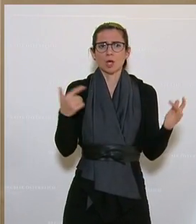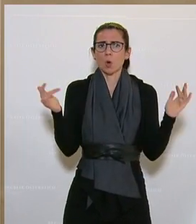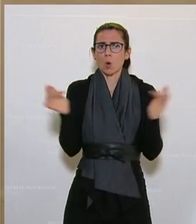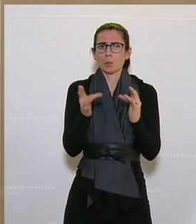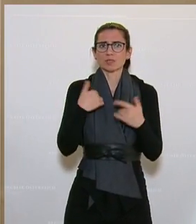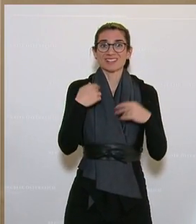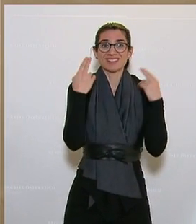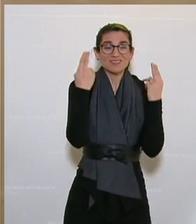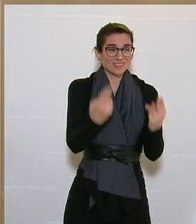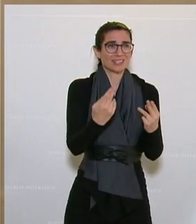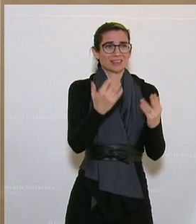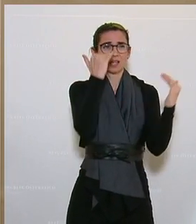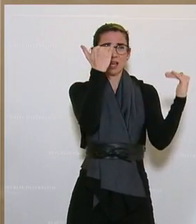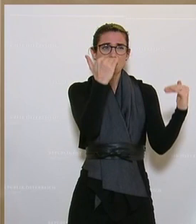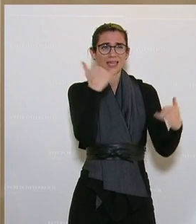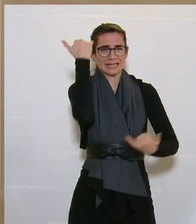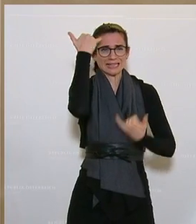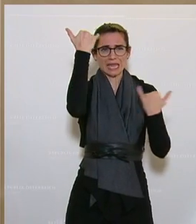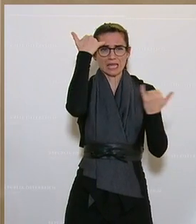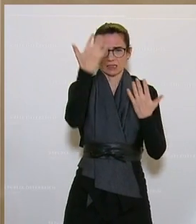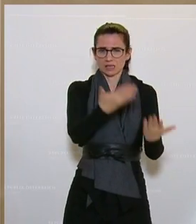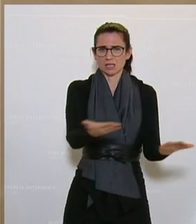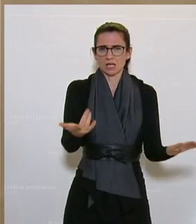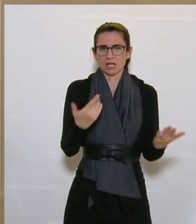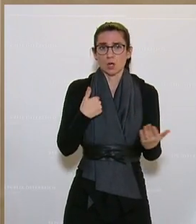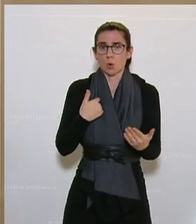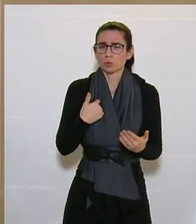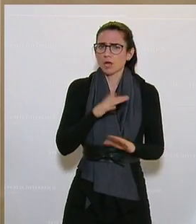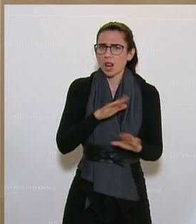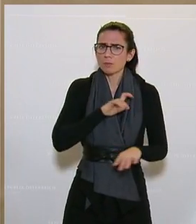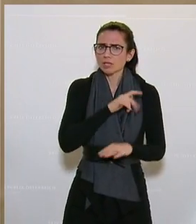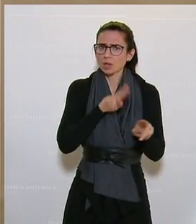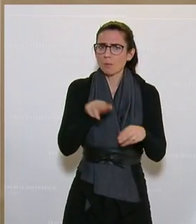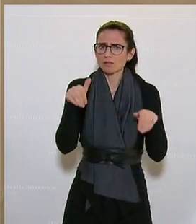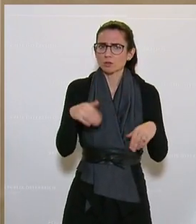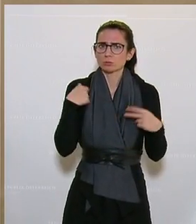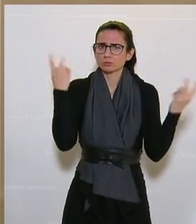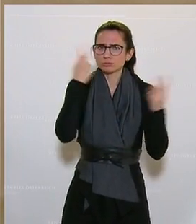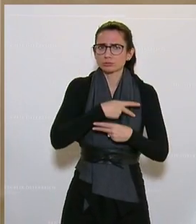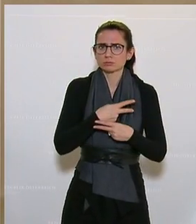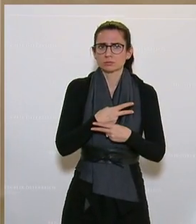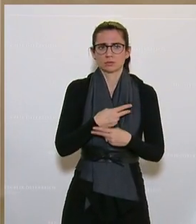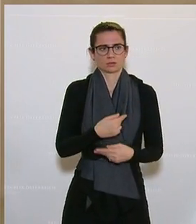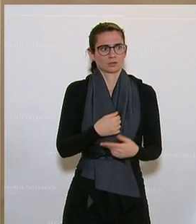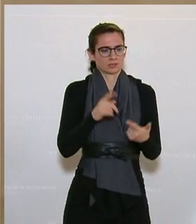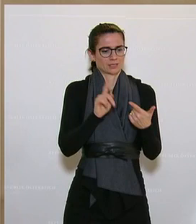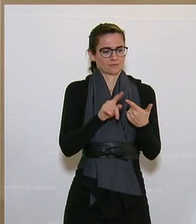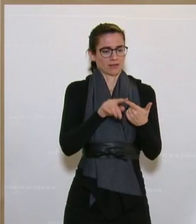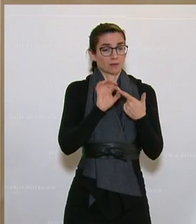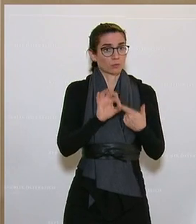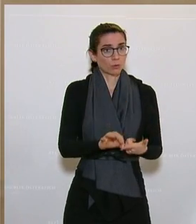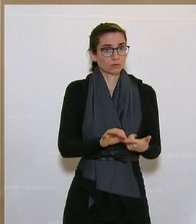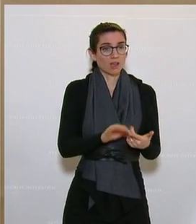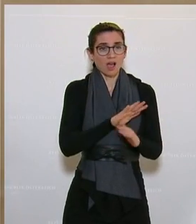Opposition, wichtige Maßnahmen, denen allen Parteien zustimmen können. Das bringt mich zum zweiten Punkt.